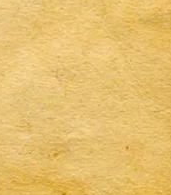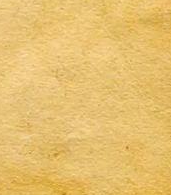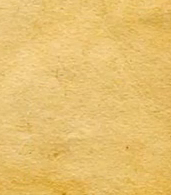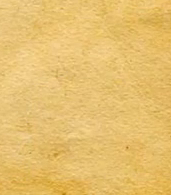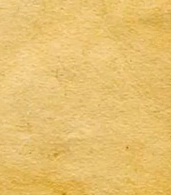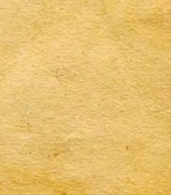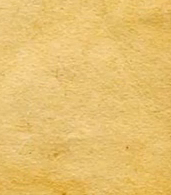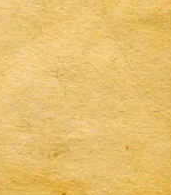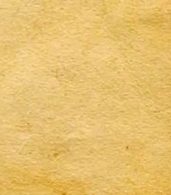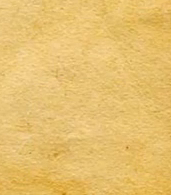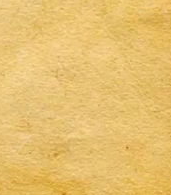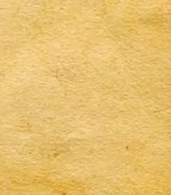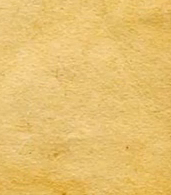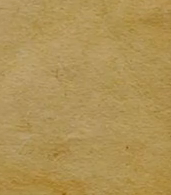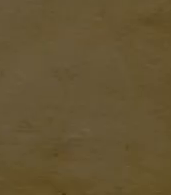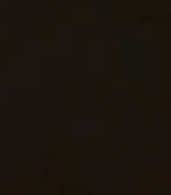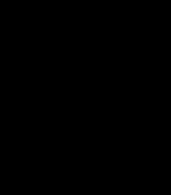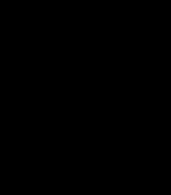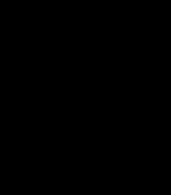jumpa